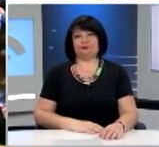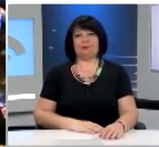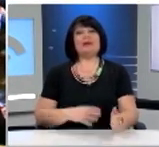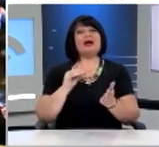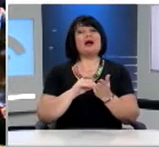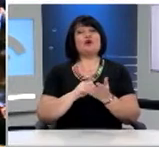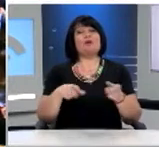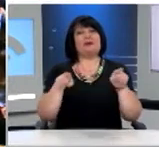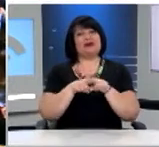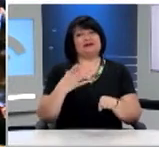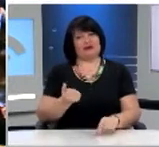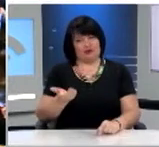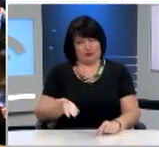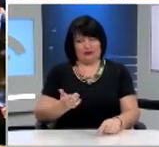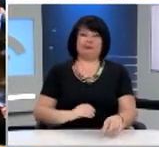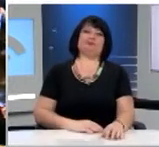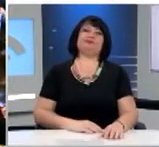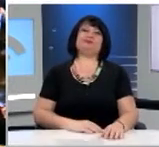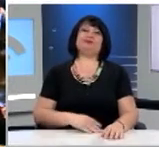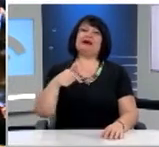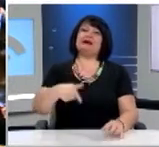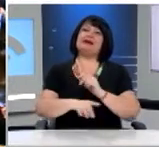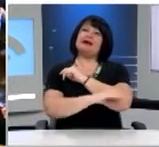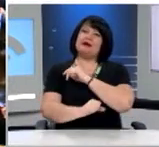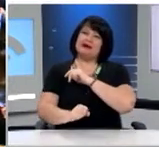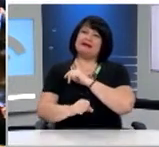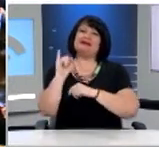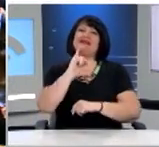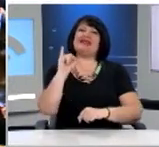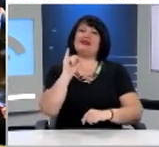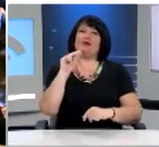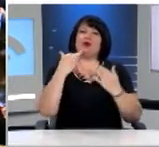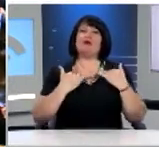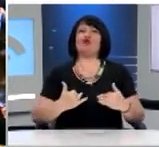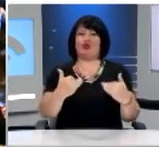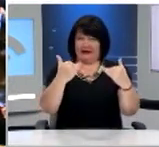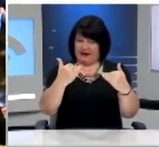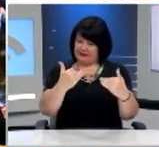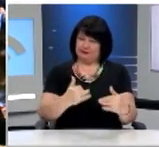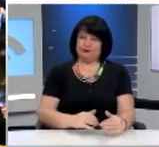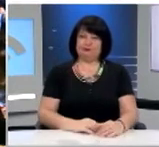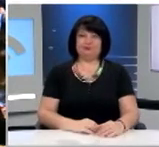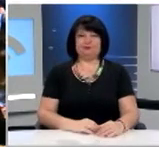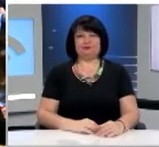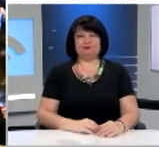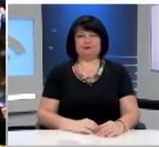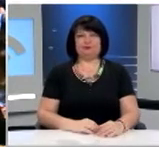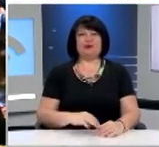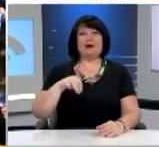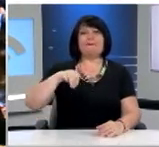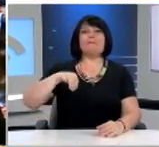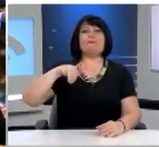Παρίστανται ακόμη η Γενική Γραμματεύς του Ιδρύματος της Βουλής για τον Κοινοβουλευτισμό και τη Δημοκρατία, κυρία Νίκη